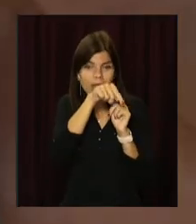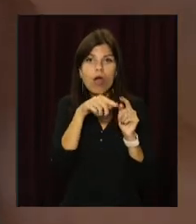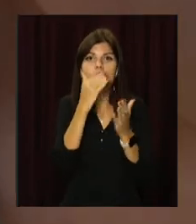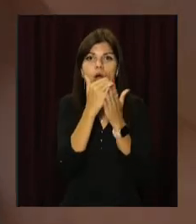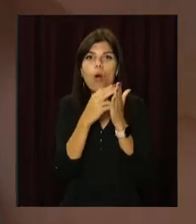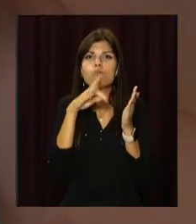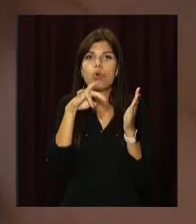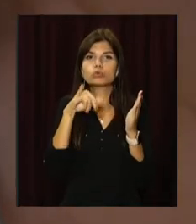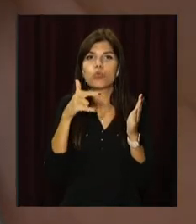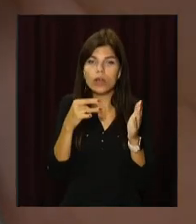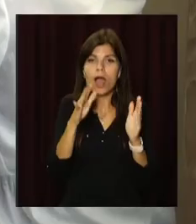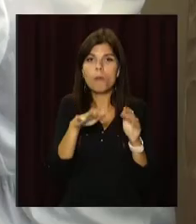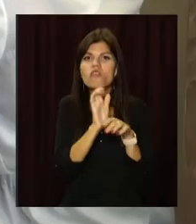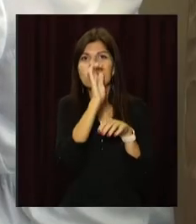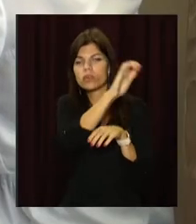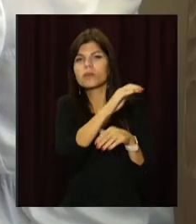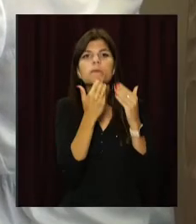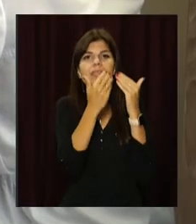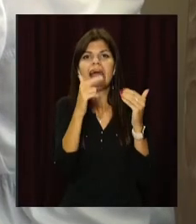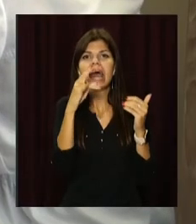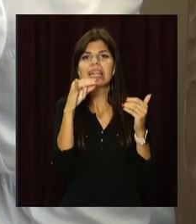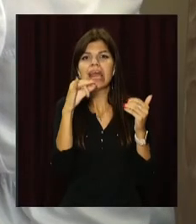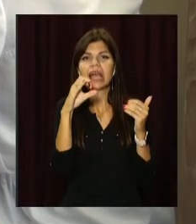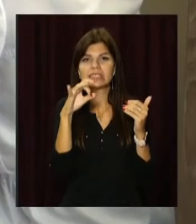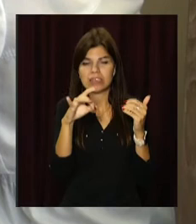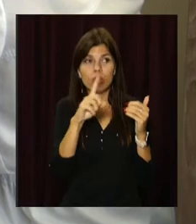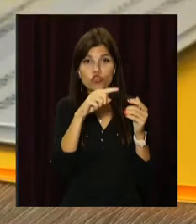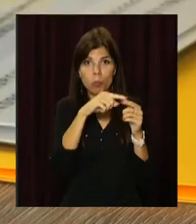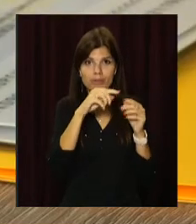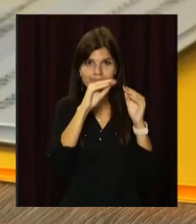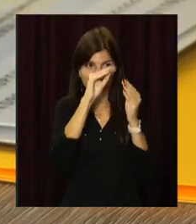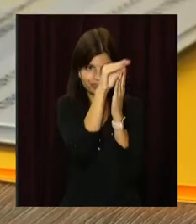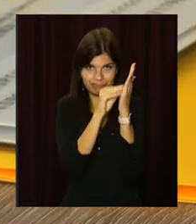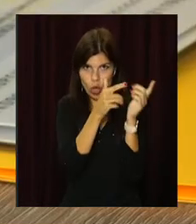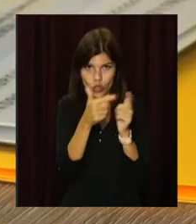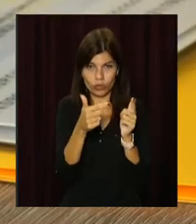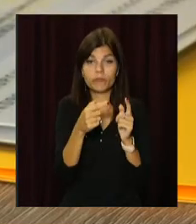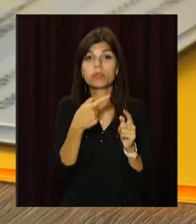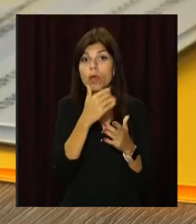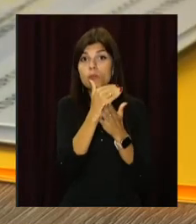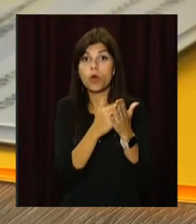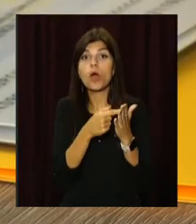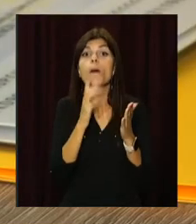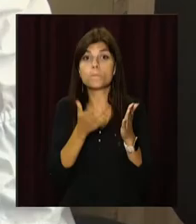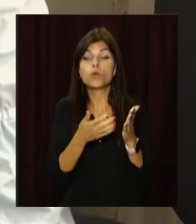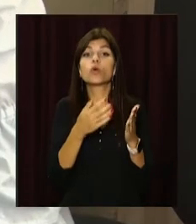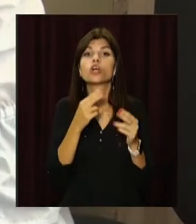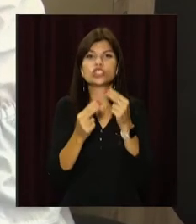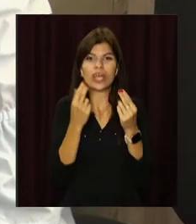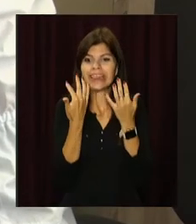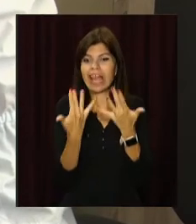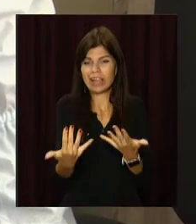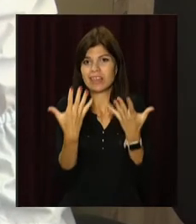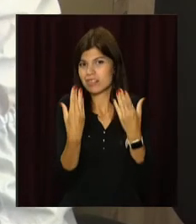«Послухи», далі відправити запит до реєстру, щоб сформувати сертифікат. В застосунку послуга буде доступна вже